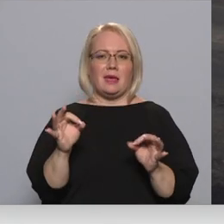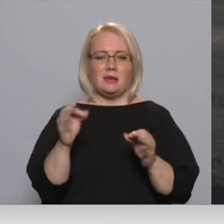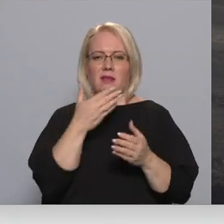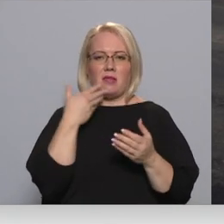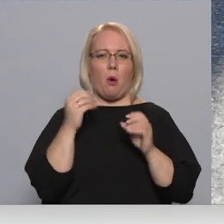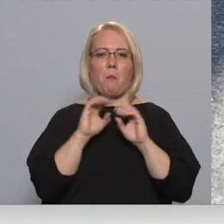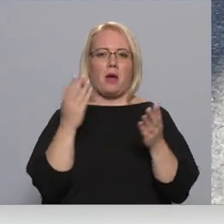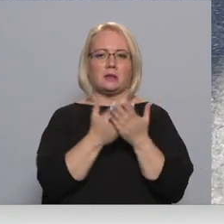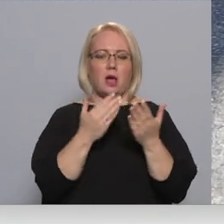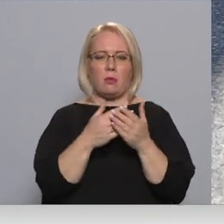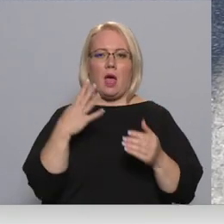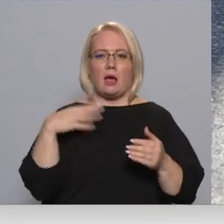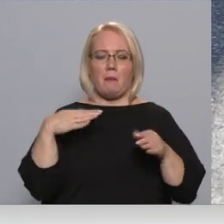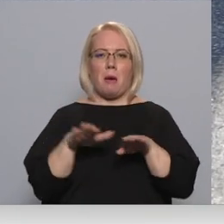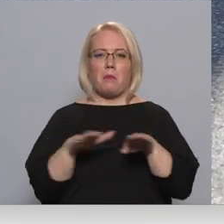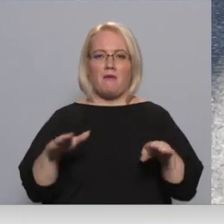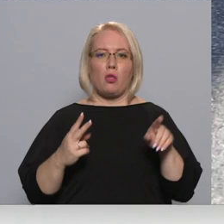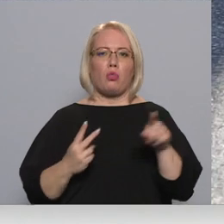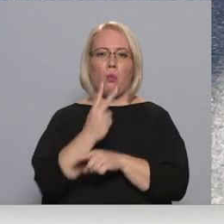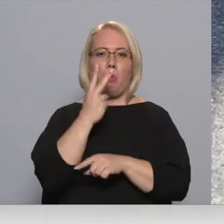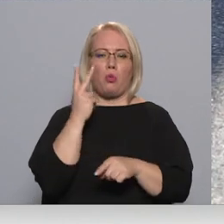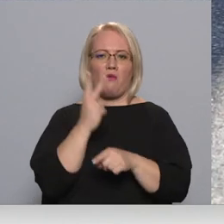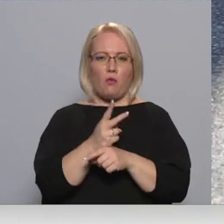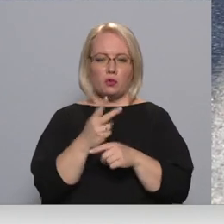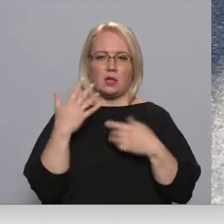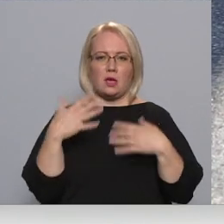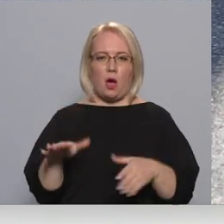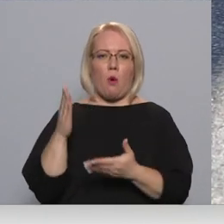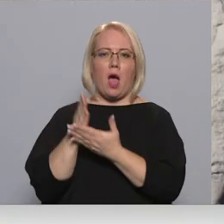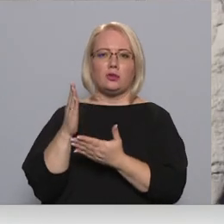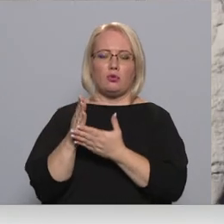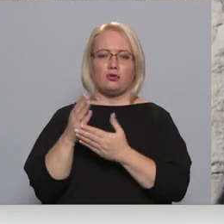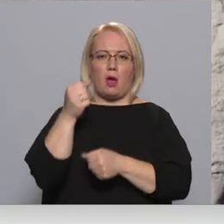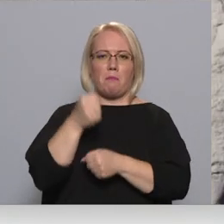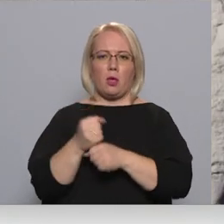paskaidrotas, kāpēc platformas dubulto funkciju ar jau esošo pieturas nojumi.